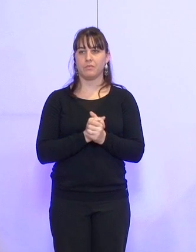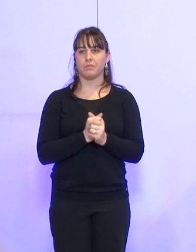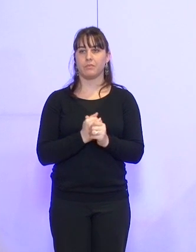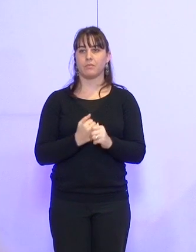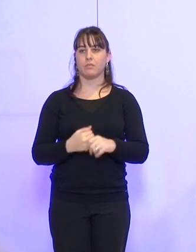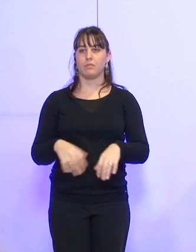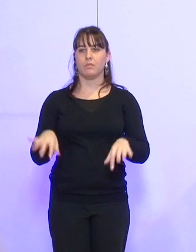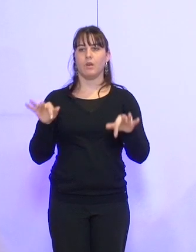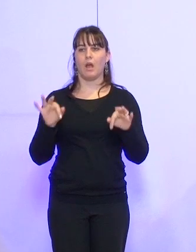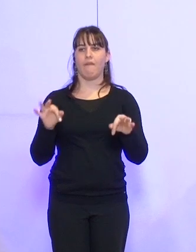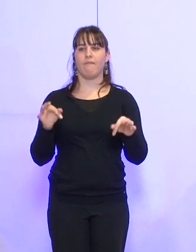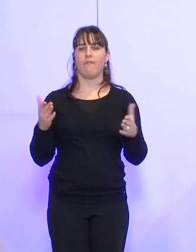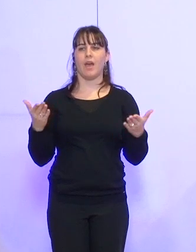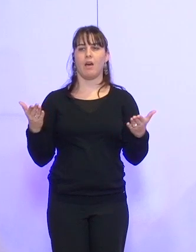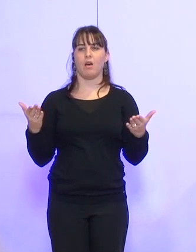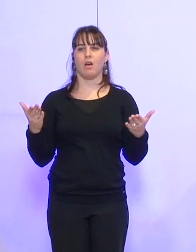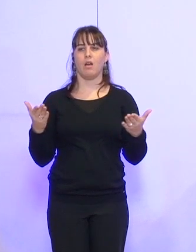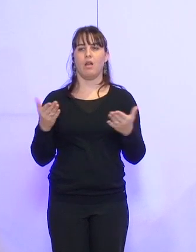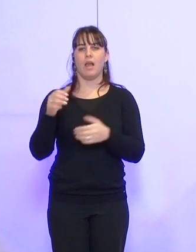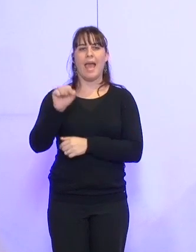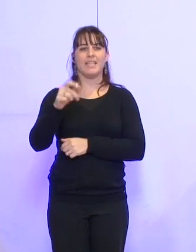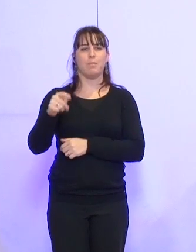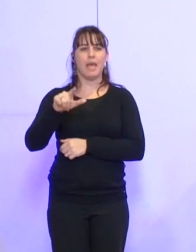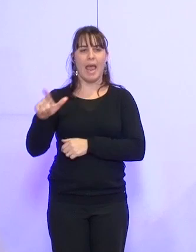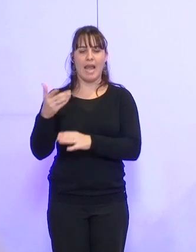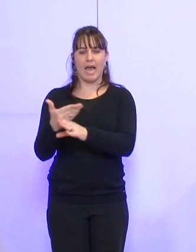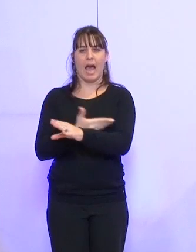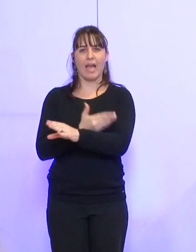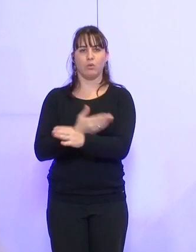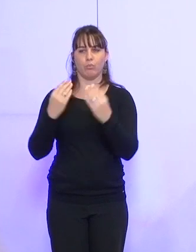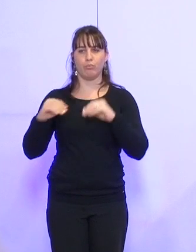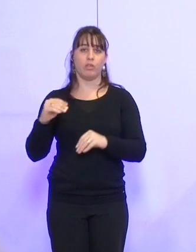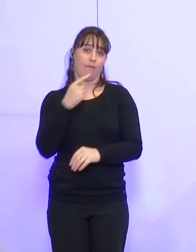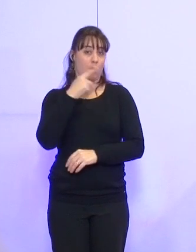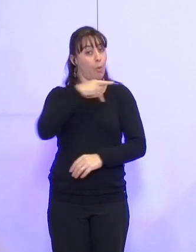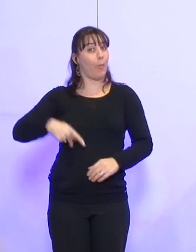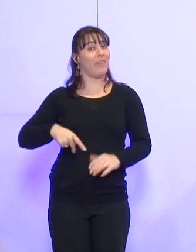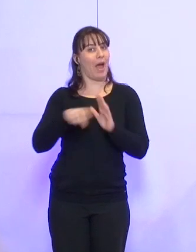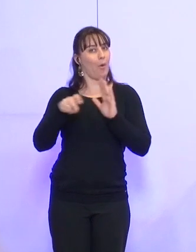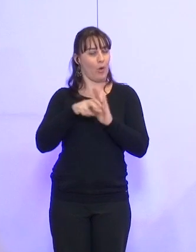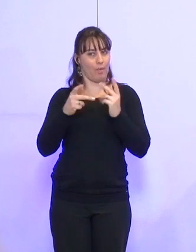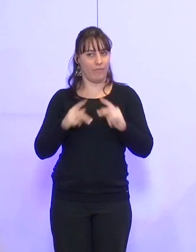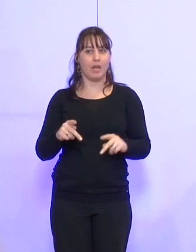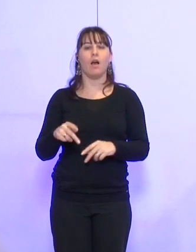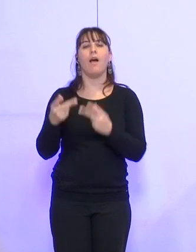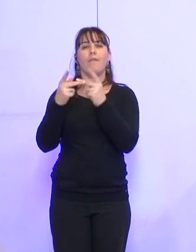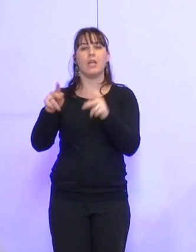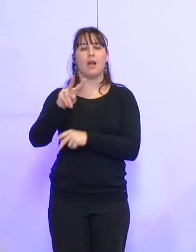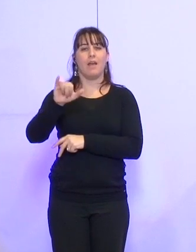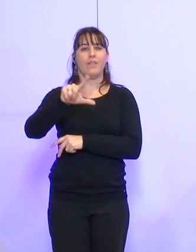des sessions d'action de la SPL Hauts-de-Grenoble, qui appartient à la Ville de Grenoble, aux communes de Villarbonneau,